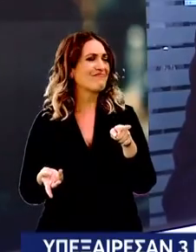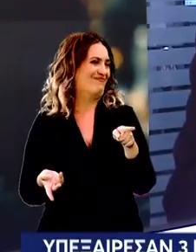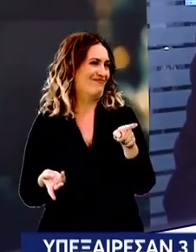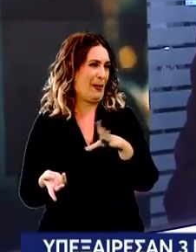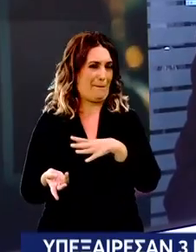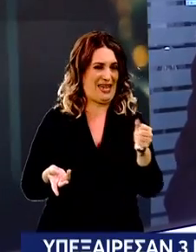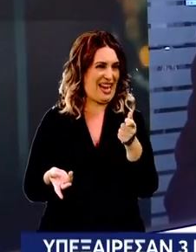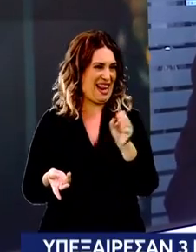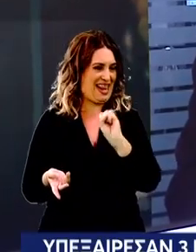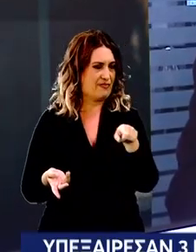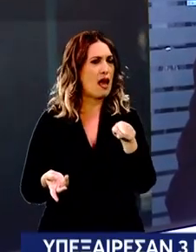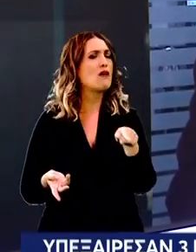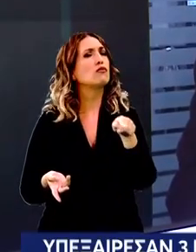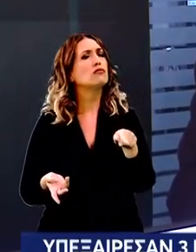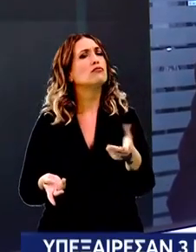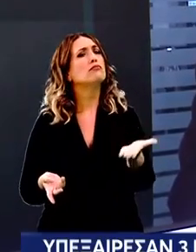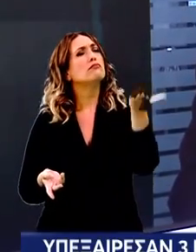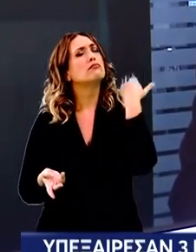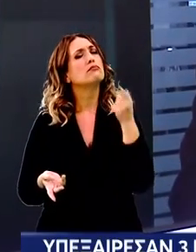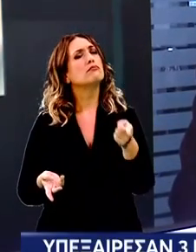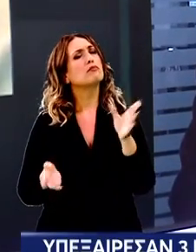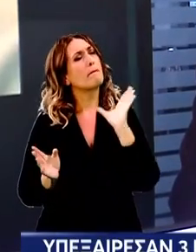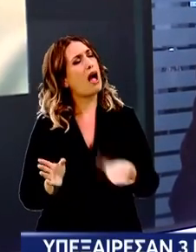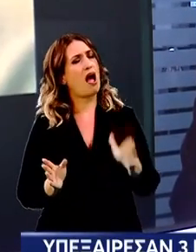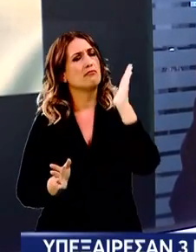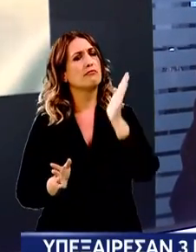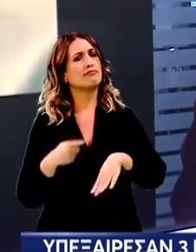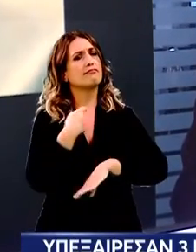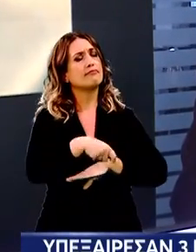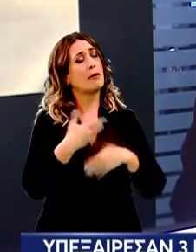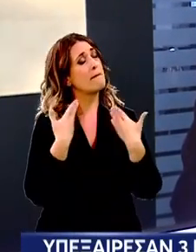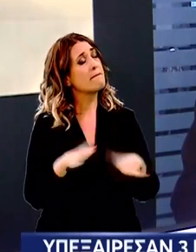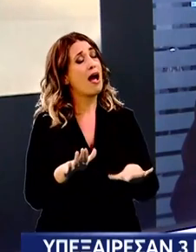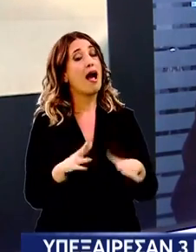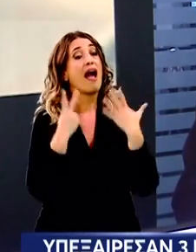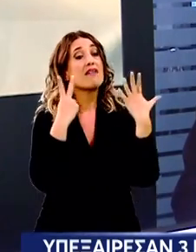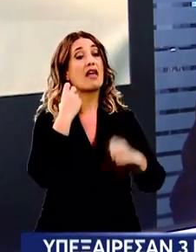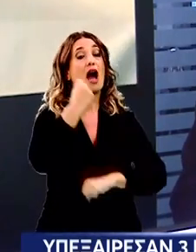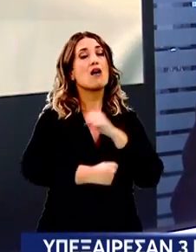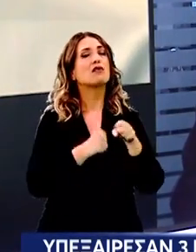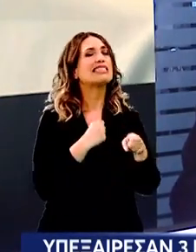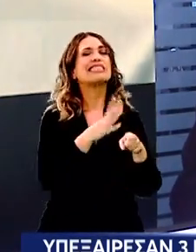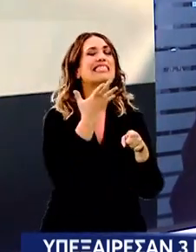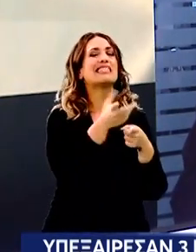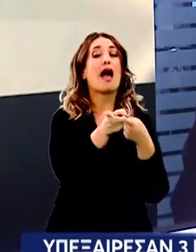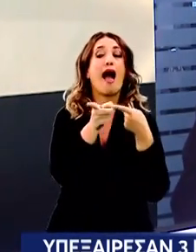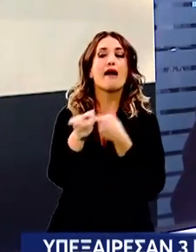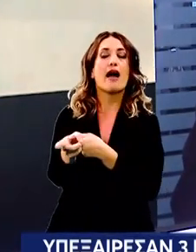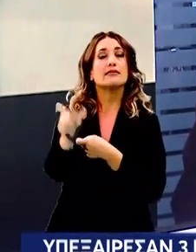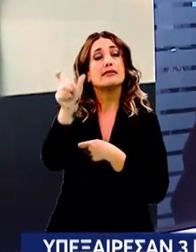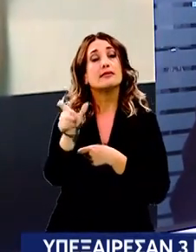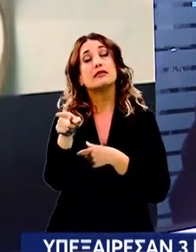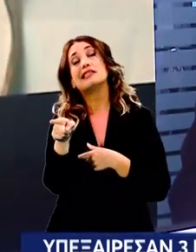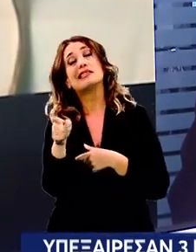είναι πράγματι ένας ιδιώτης ο οποίος έχει καταδικαστεί σε 7 χρόνια κάθριξη για εκβίαση άλλου μητροπολίτη στην